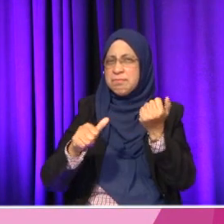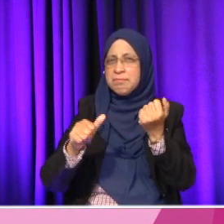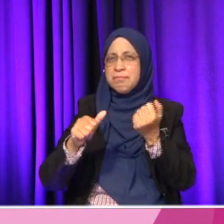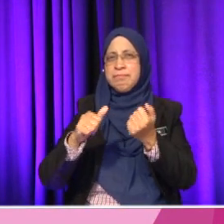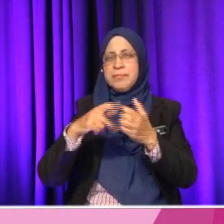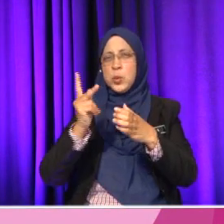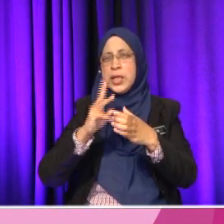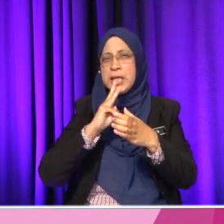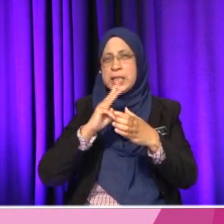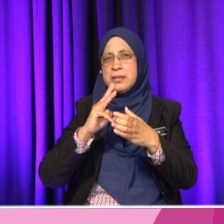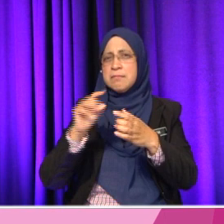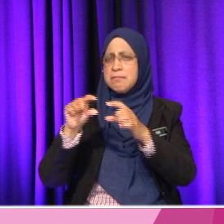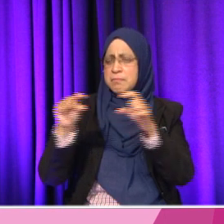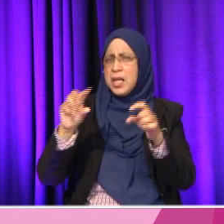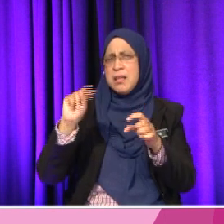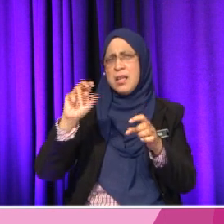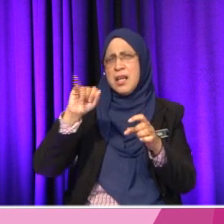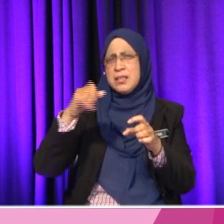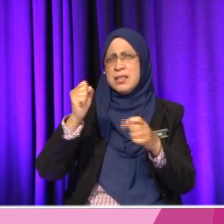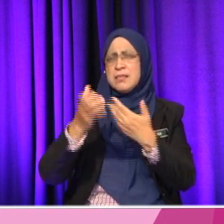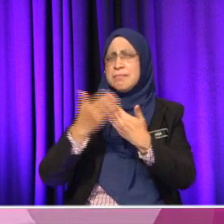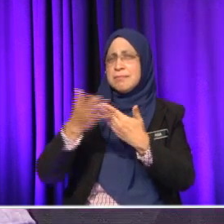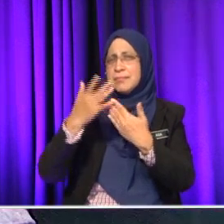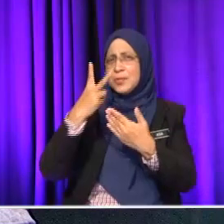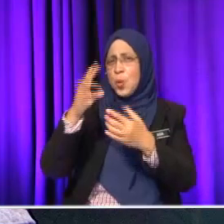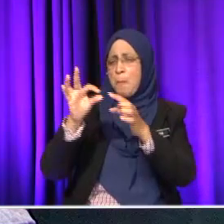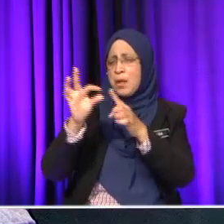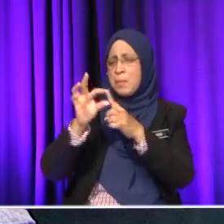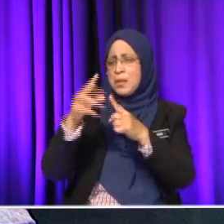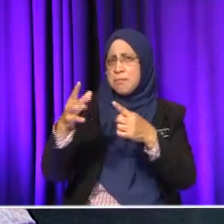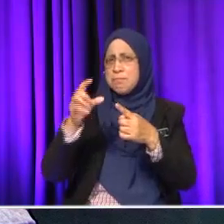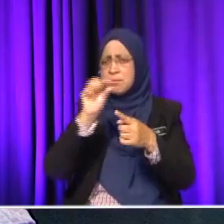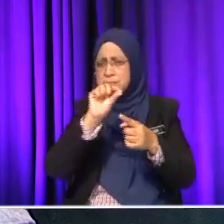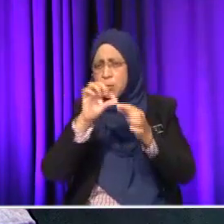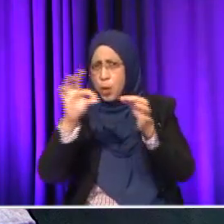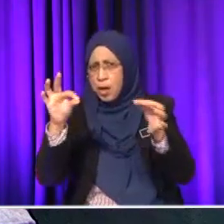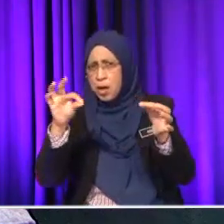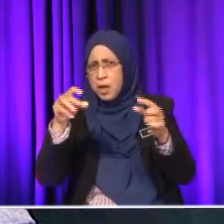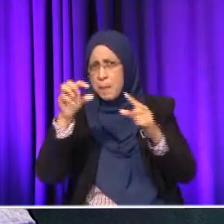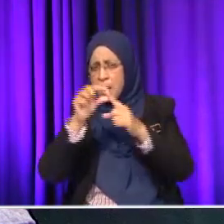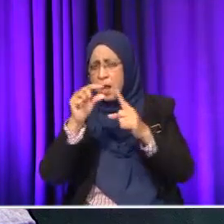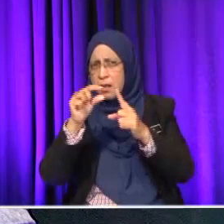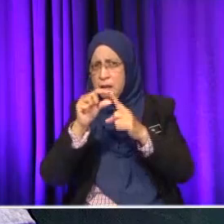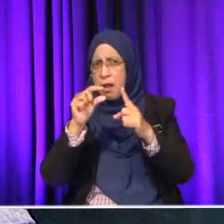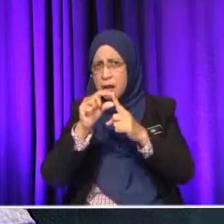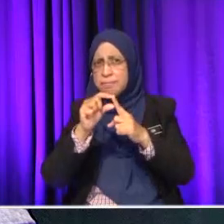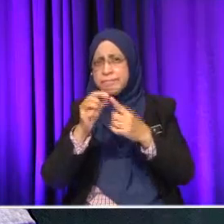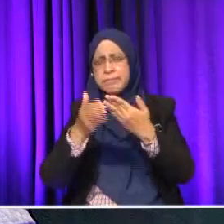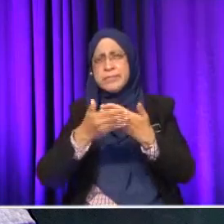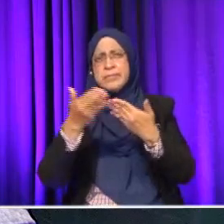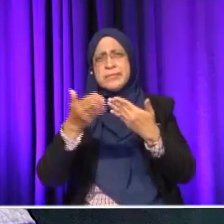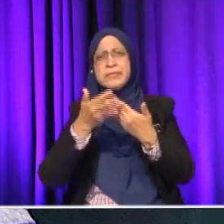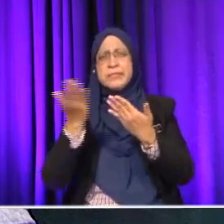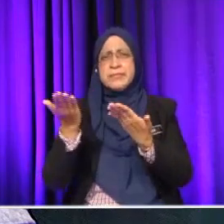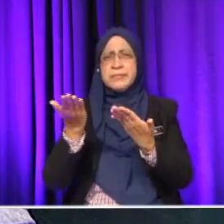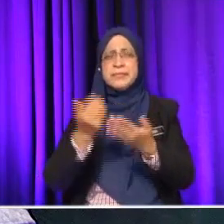Mereka ini sahaja adalah pak air najis. Pun sama juga. Bonus. Curi-ciri dia, dah ada jawapan dia. Tapi, ada orang tak jumpa jawapan itu. Aduh.